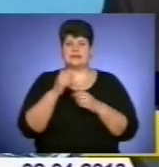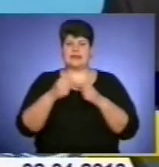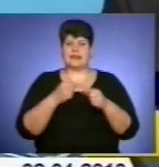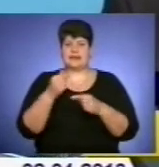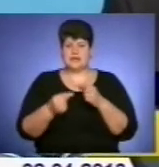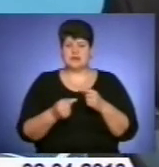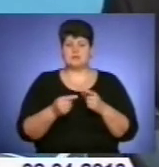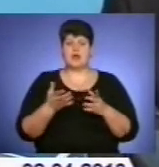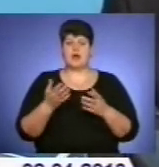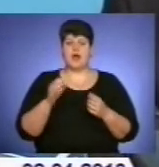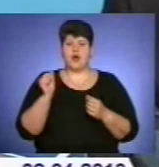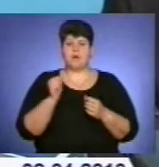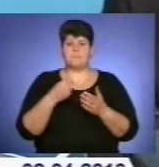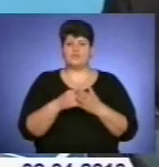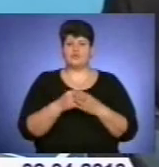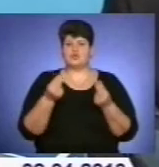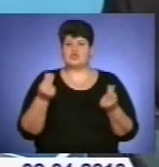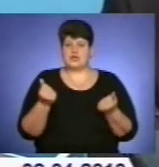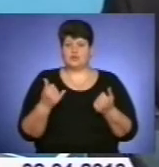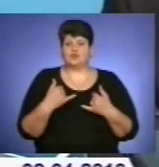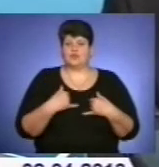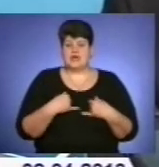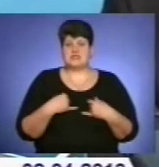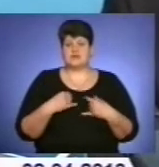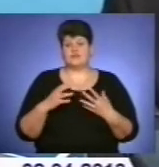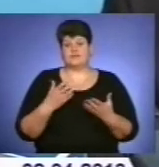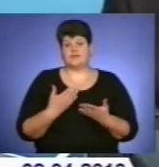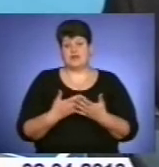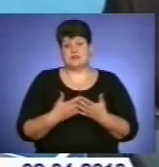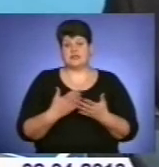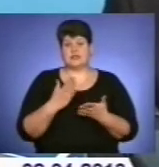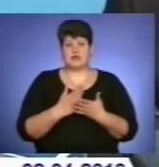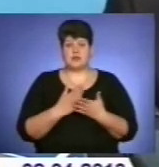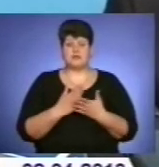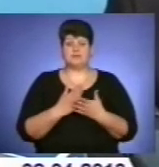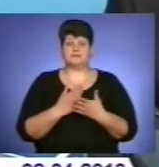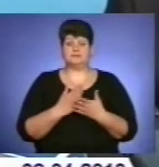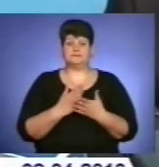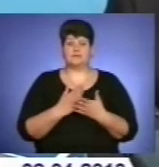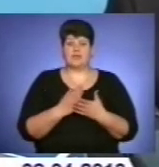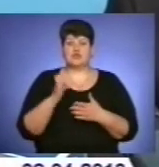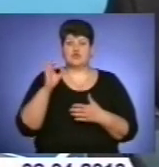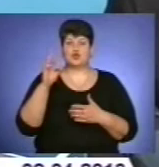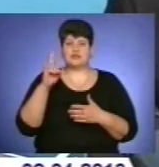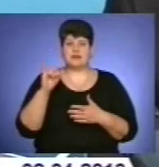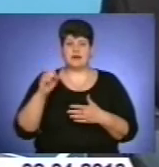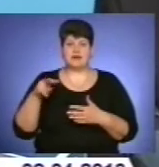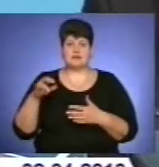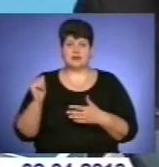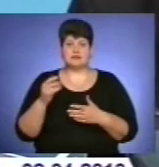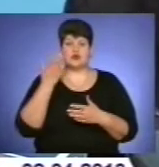перебуває під ефектом соціалізації, коли